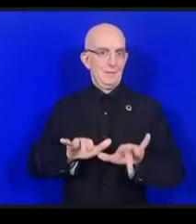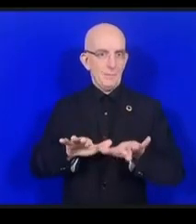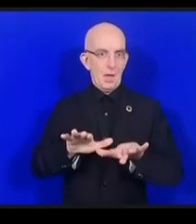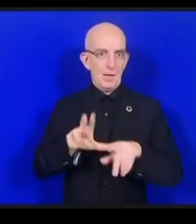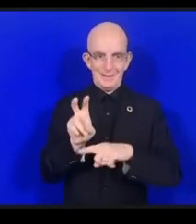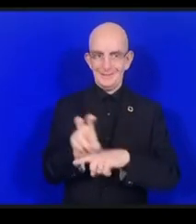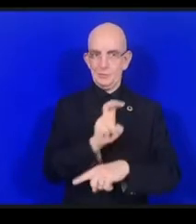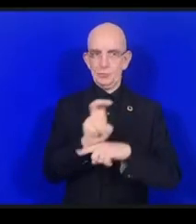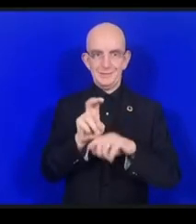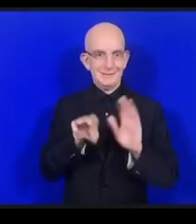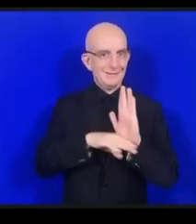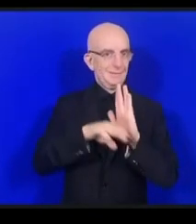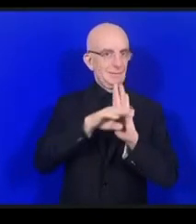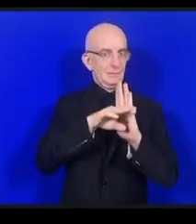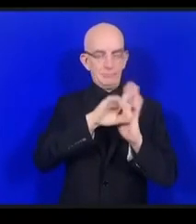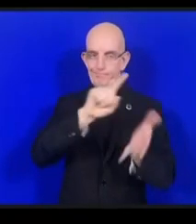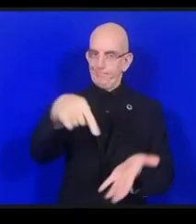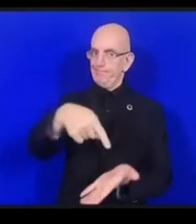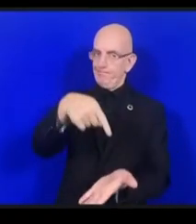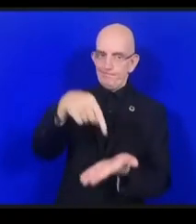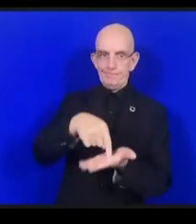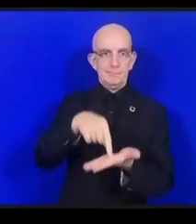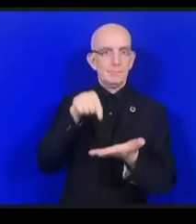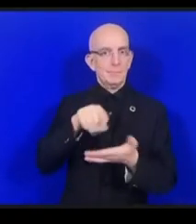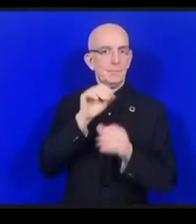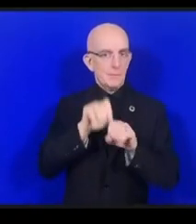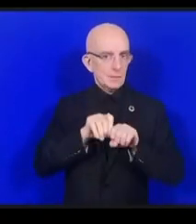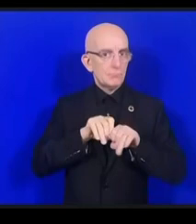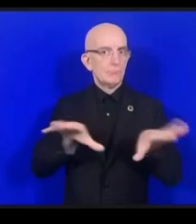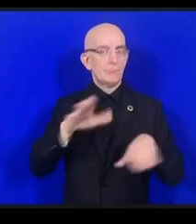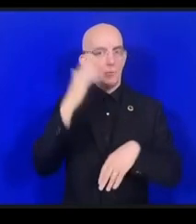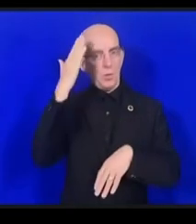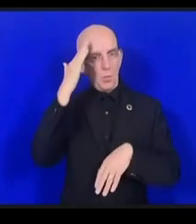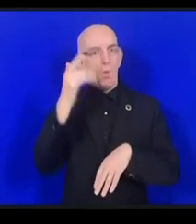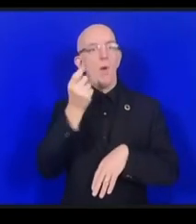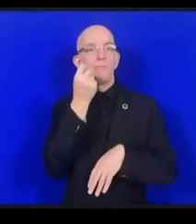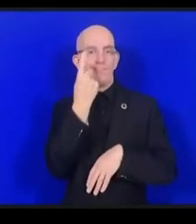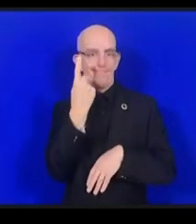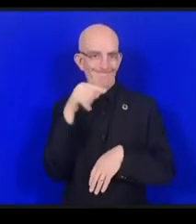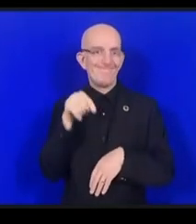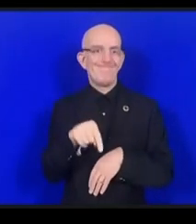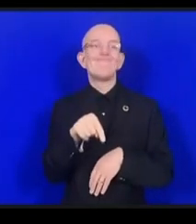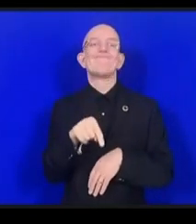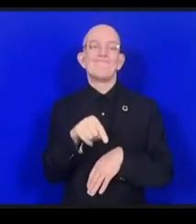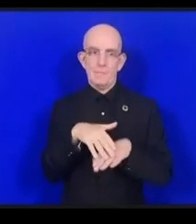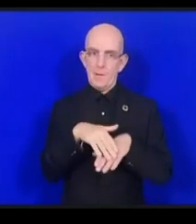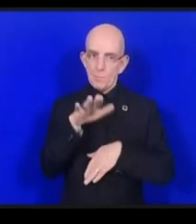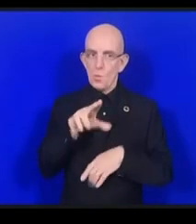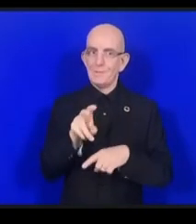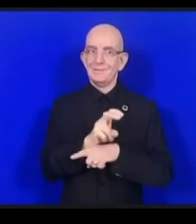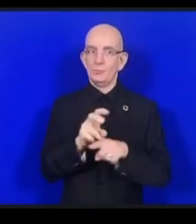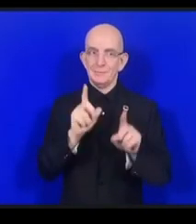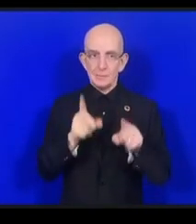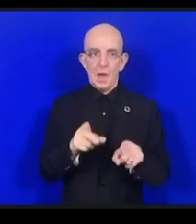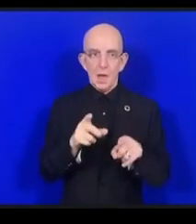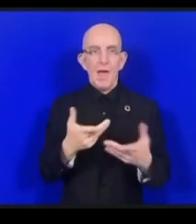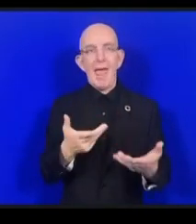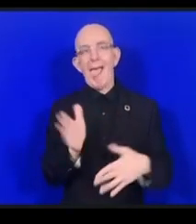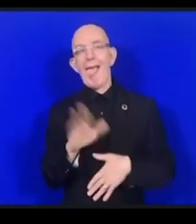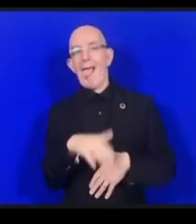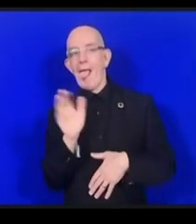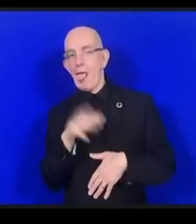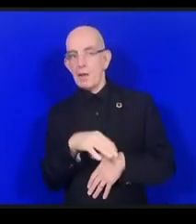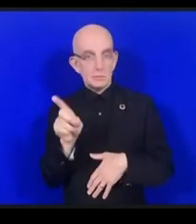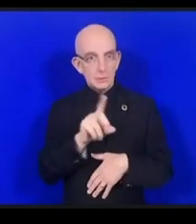sûreté une plus grande sécurité en ligne et tout cela est en intersection avec les objectifs de développement durable parce que l'on